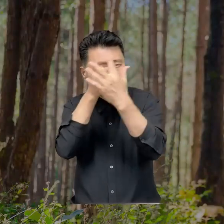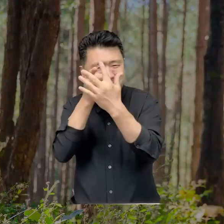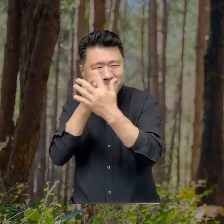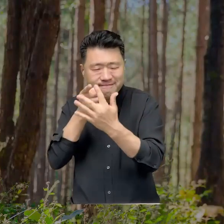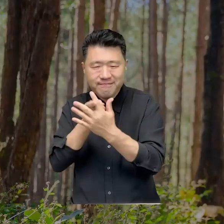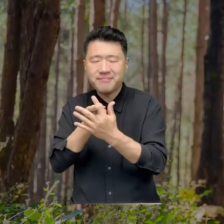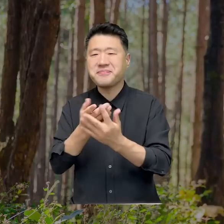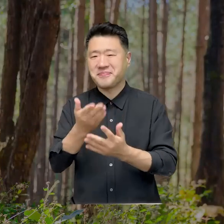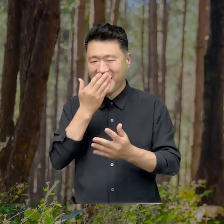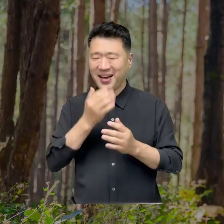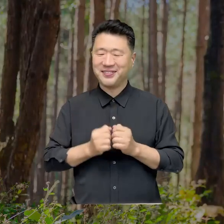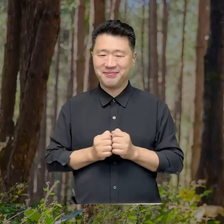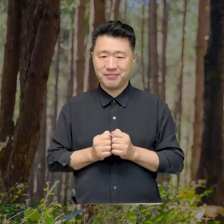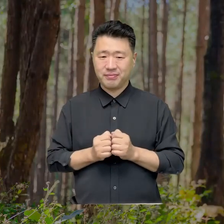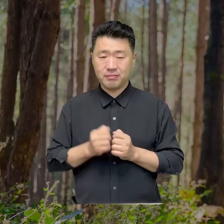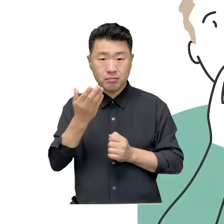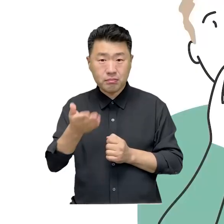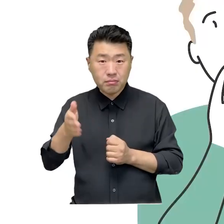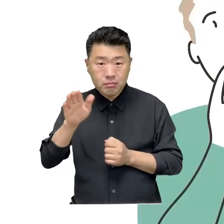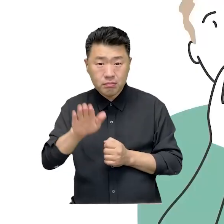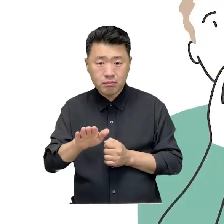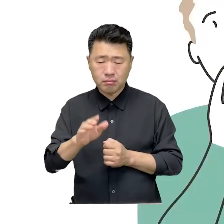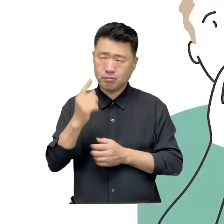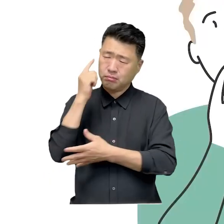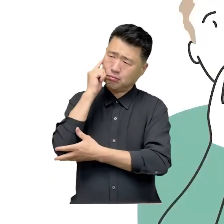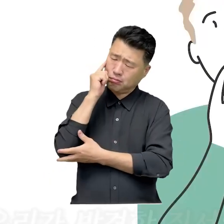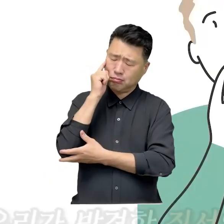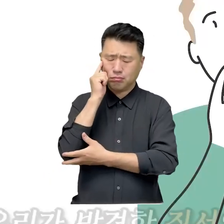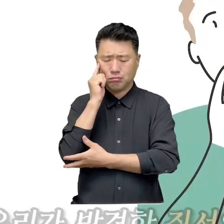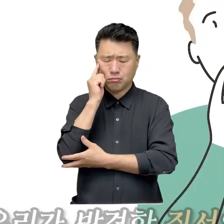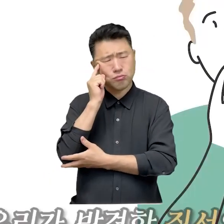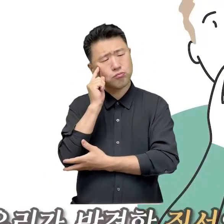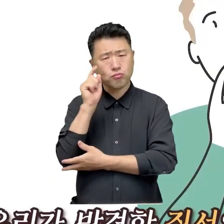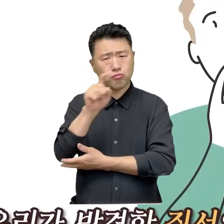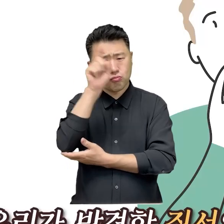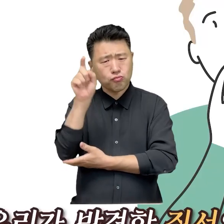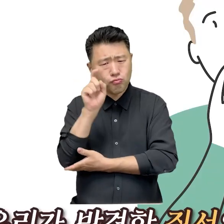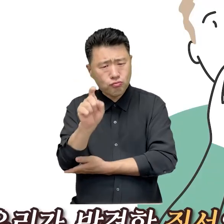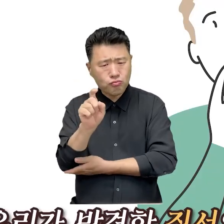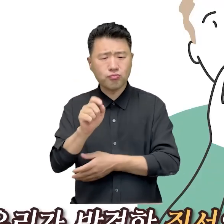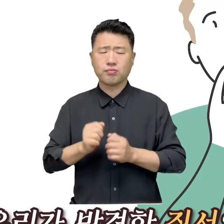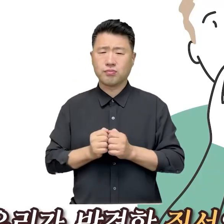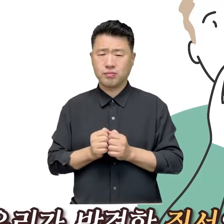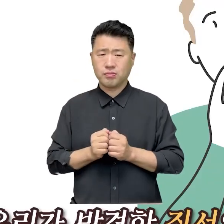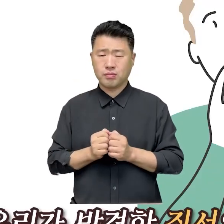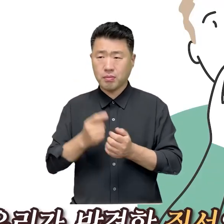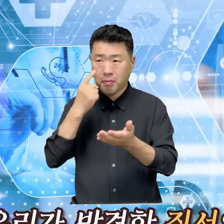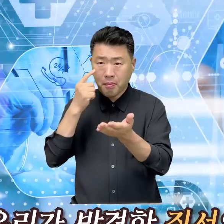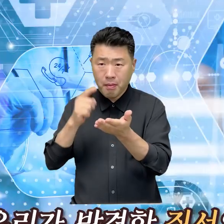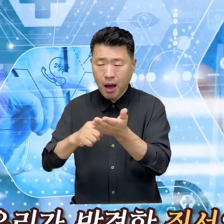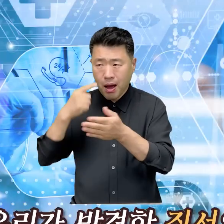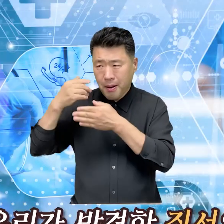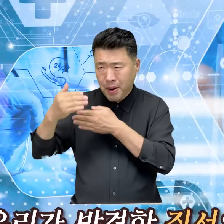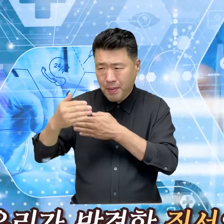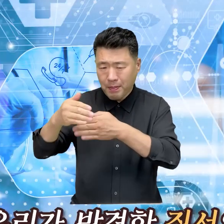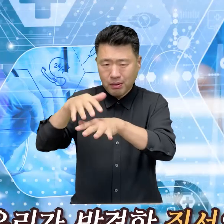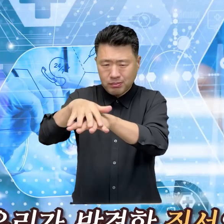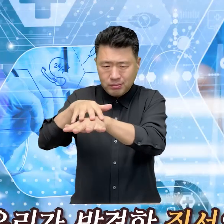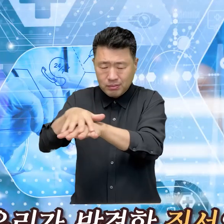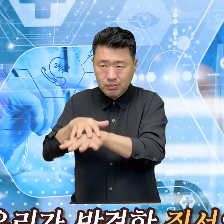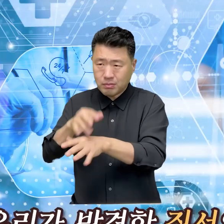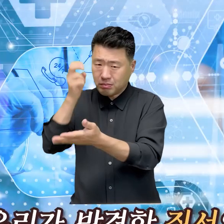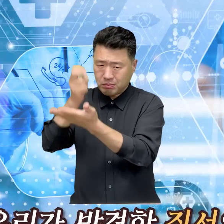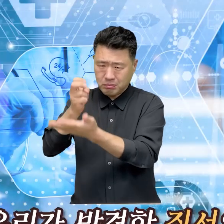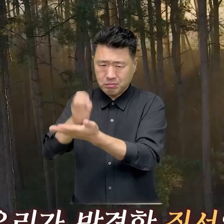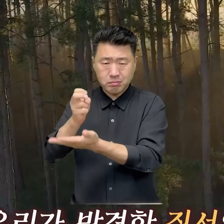미래를 예측할 수 있었다. 그런데 여기서 한 가지 중요한 의문이 든다. 우리가 발견한